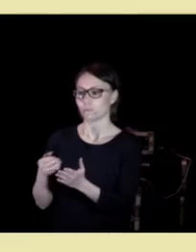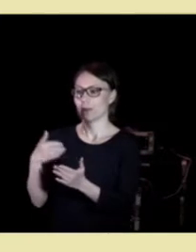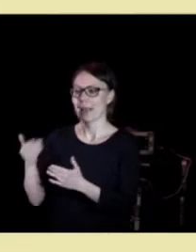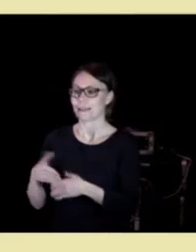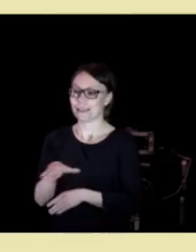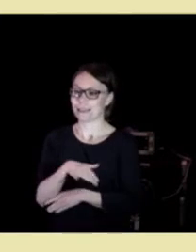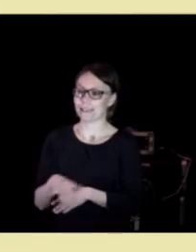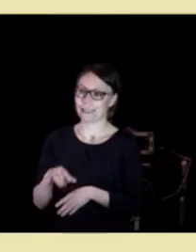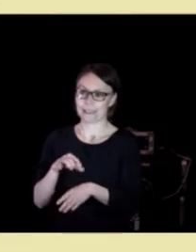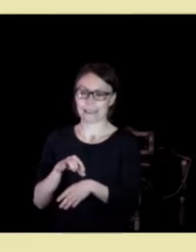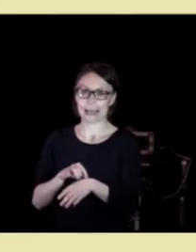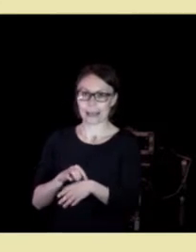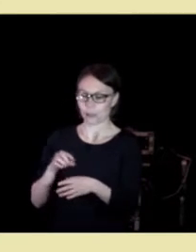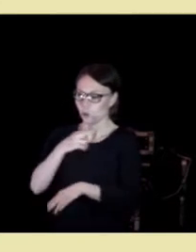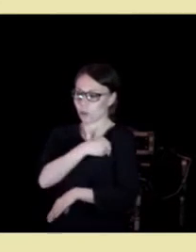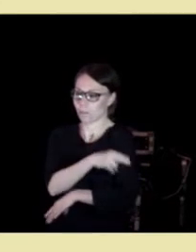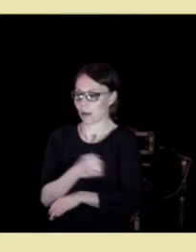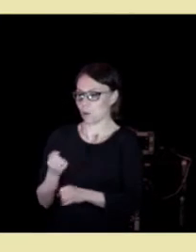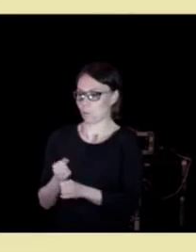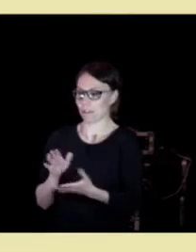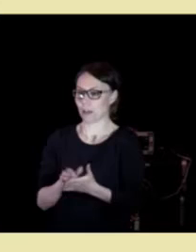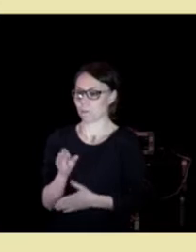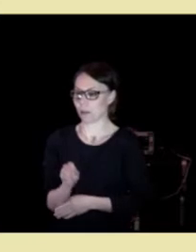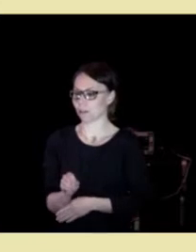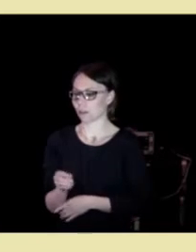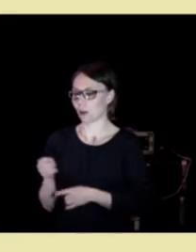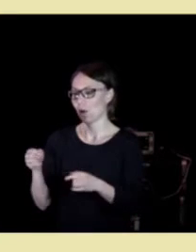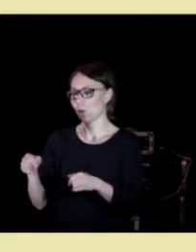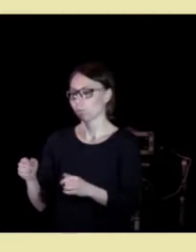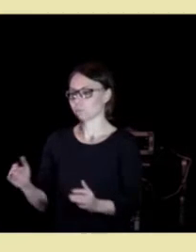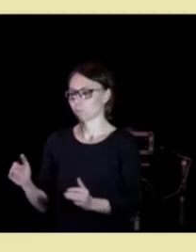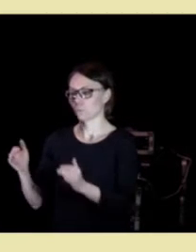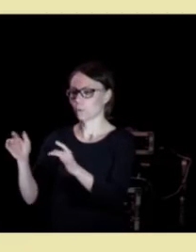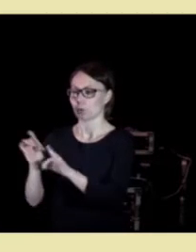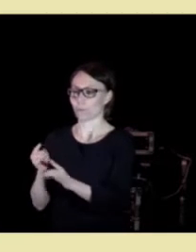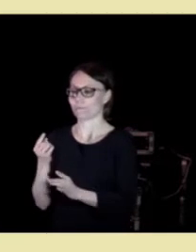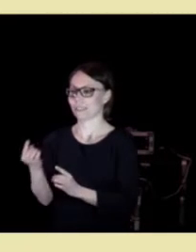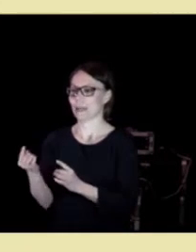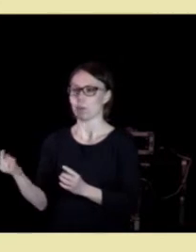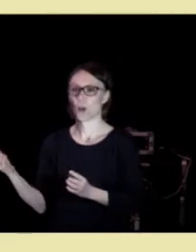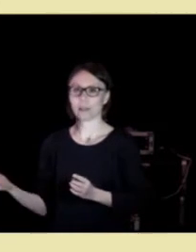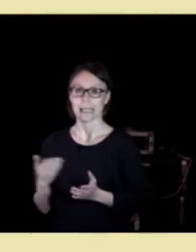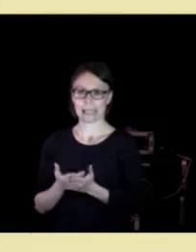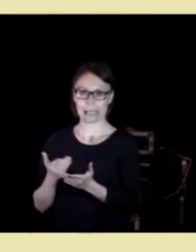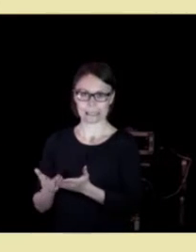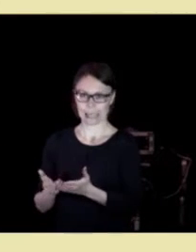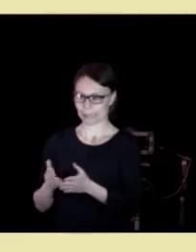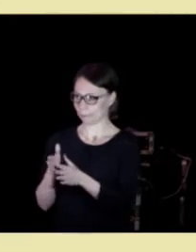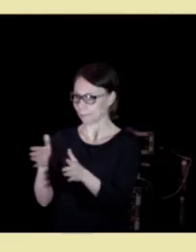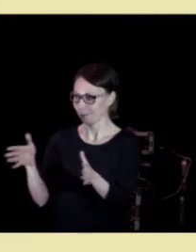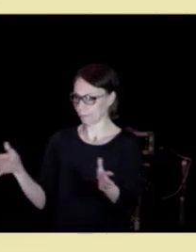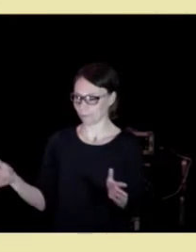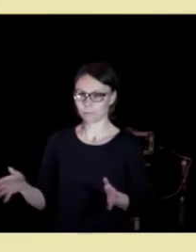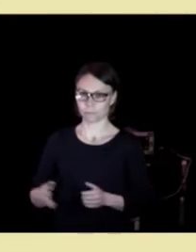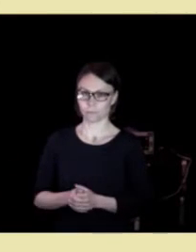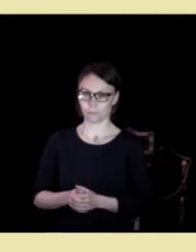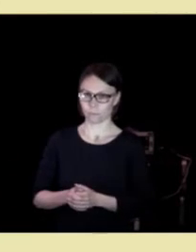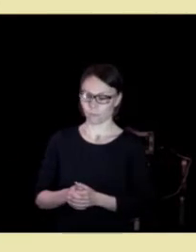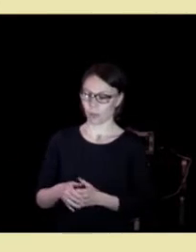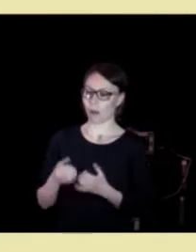og sykepleieren jobbet sammen, har blitt organisert som separate tjenester. Det gjelder